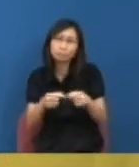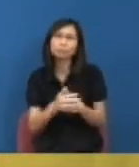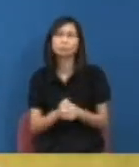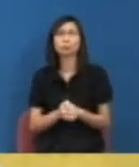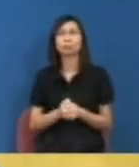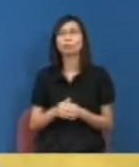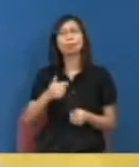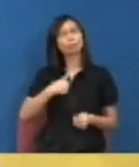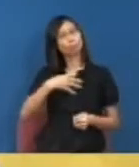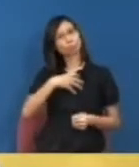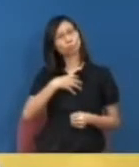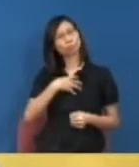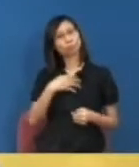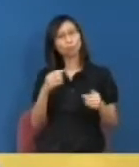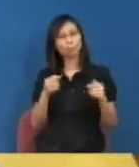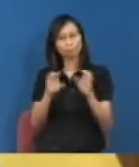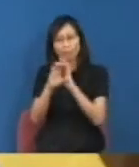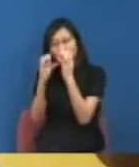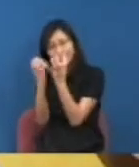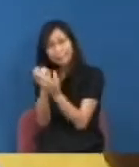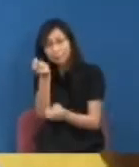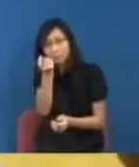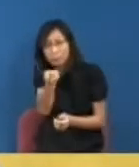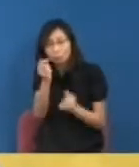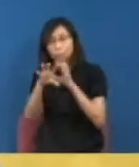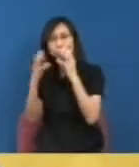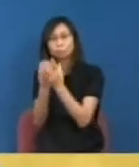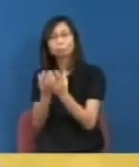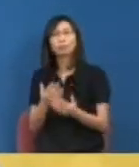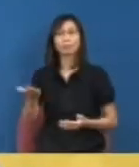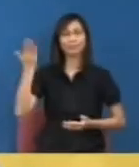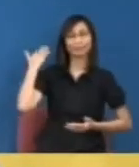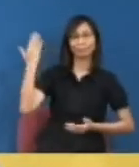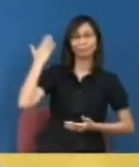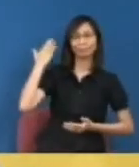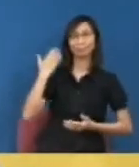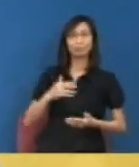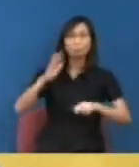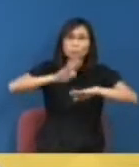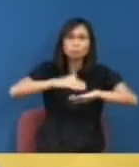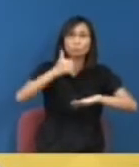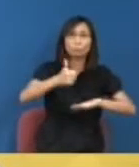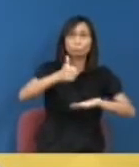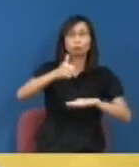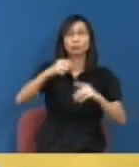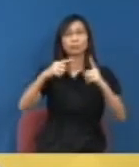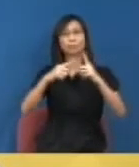我向都是小數因為以前都是天子門身或者社會上的精英才我入了大學